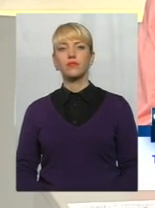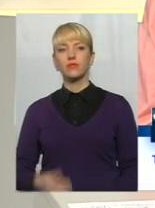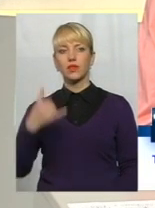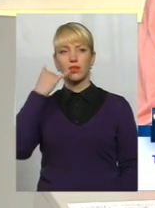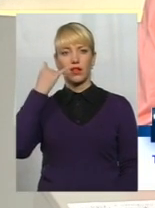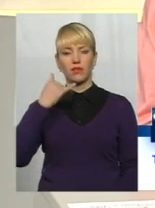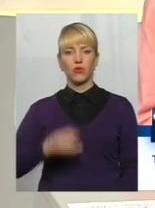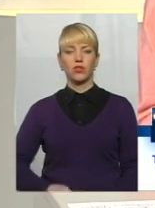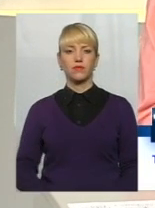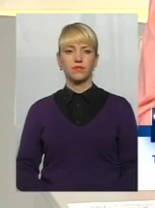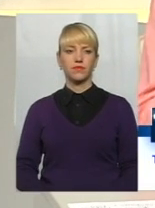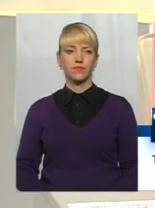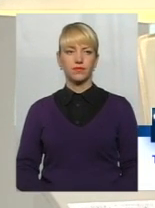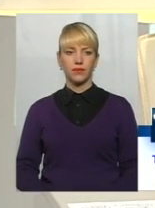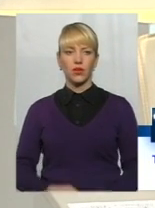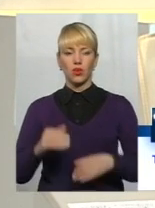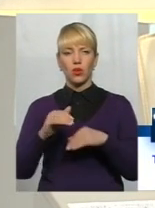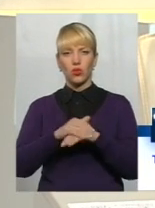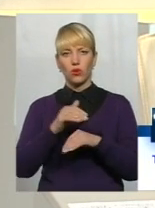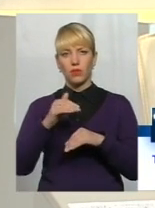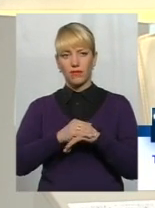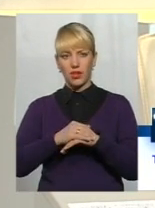Добрий вечір,